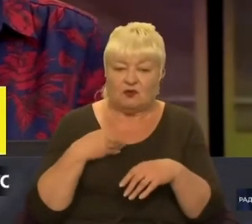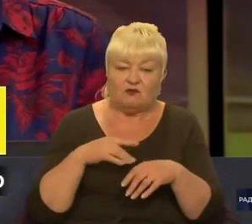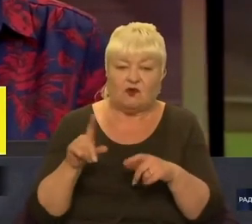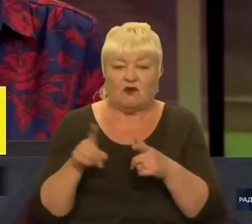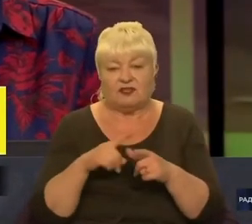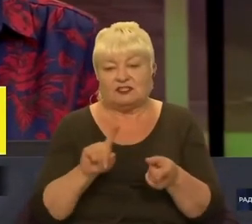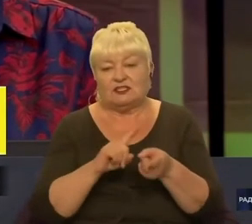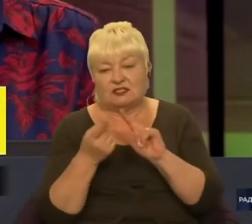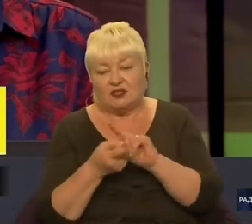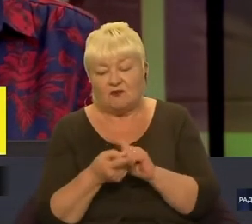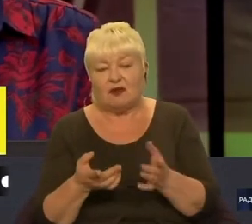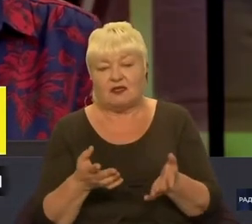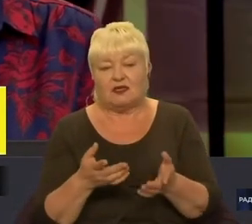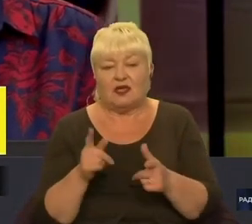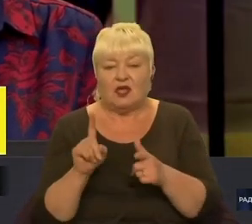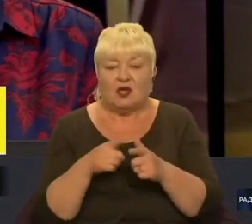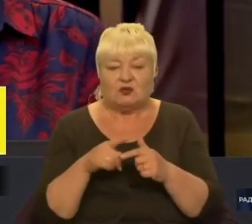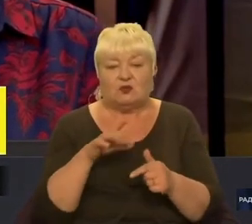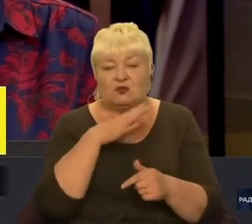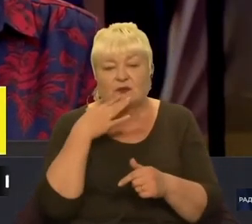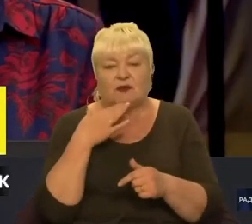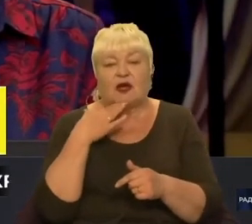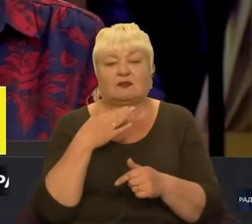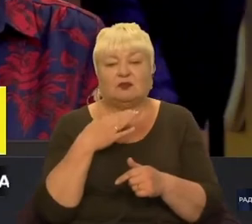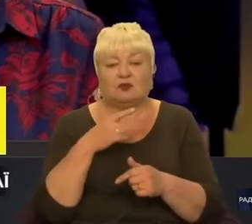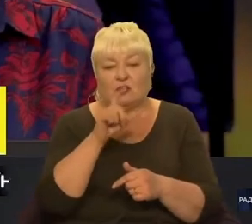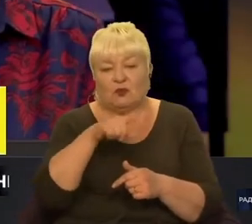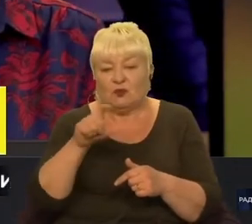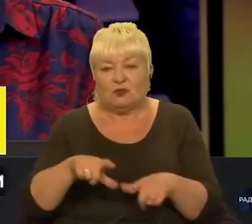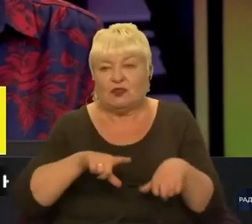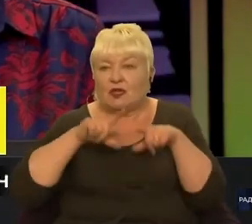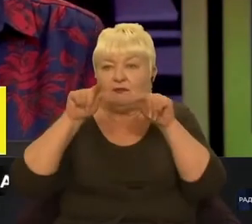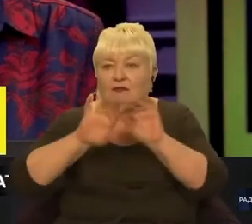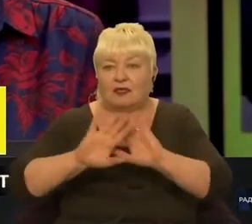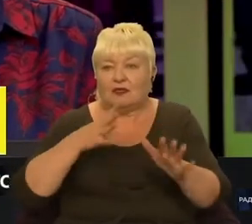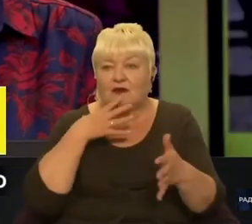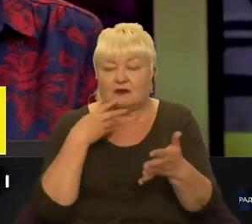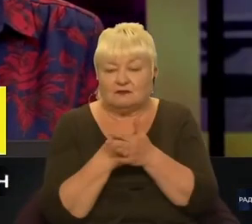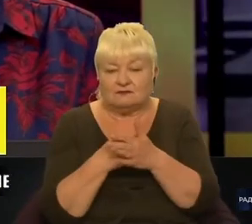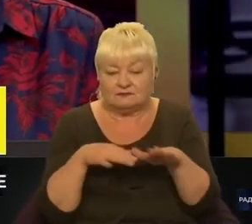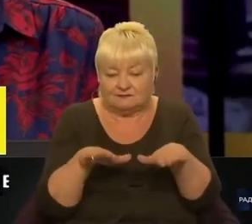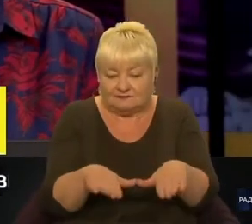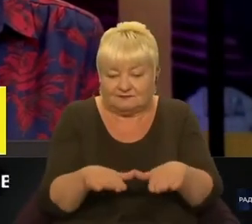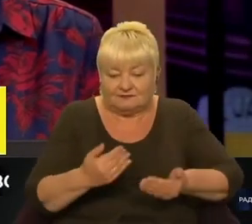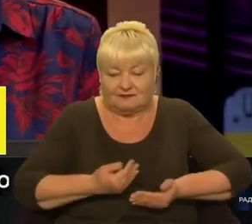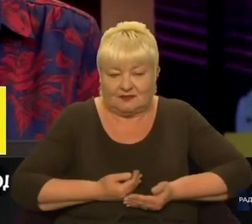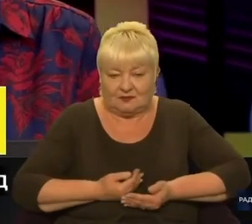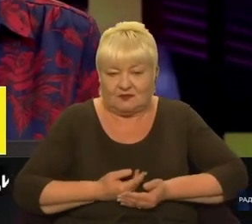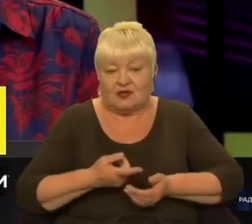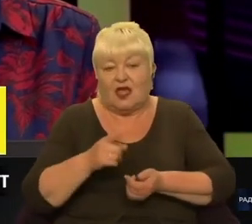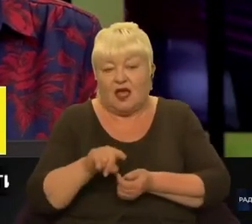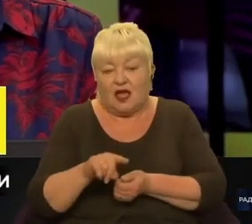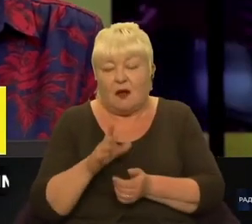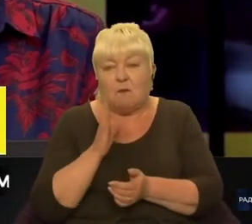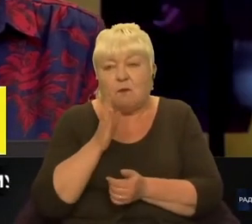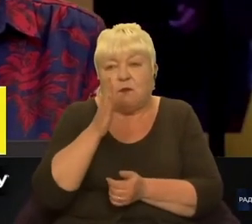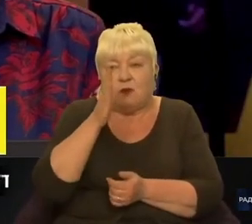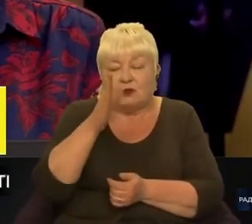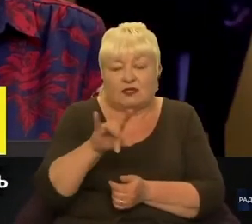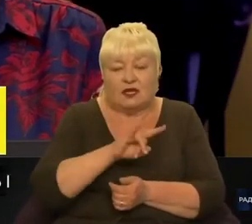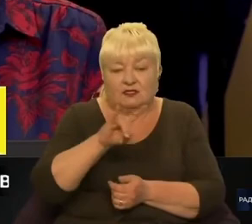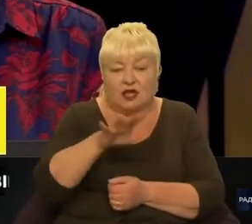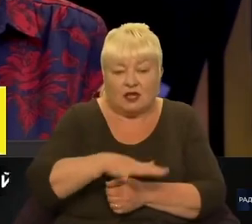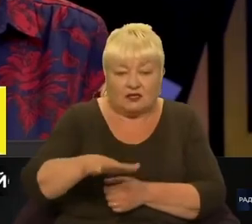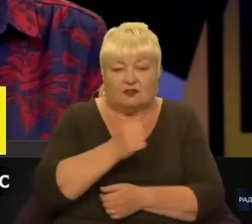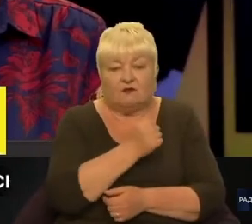Україні. Дуже багато людей не виїжджають за межі свого населеного пункту, ну, чи області, маємо новацію. А в подальшому аеродроми і